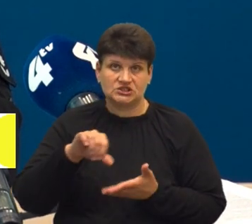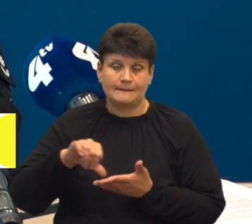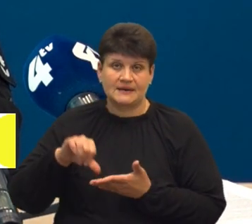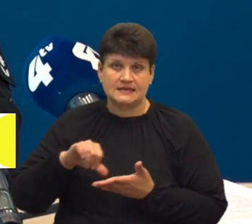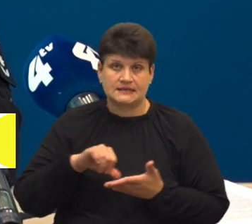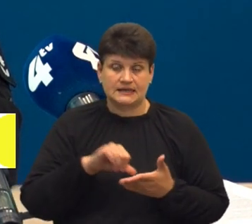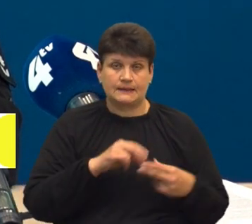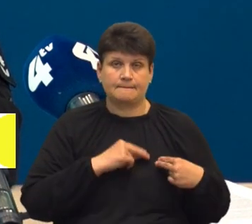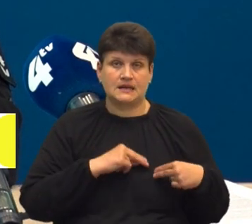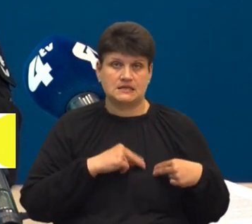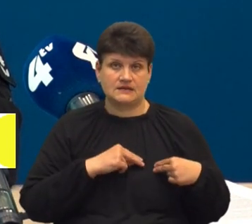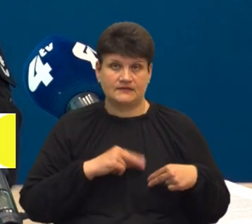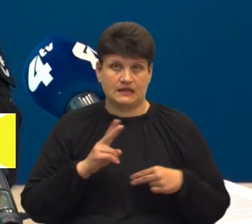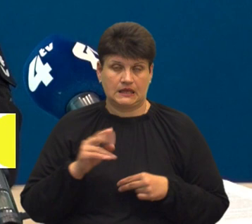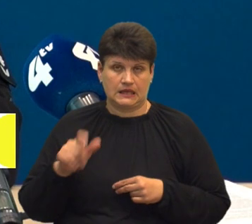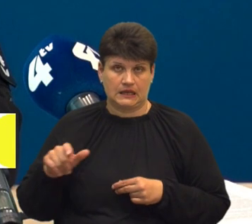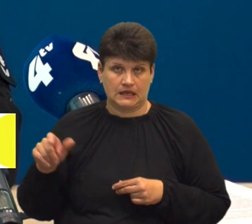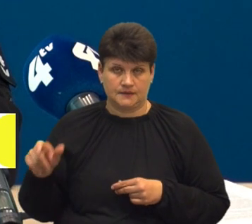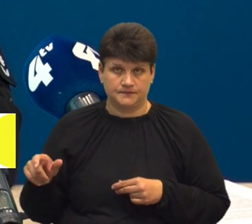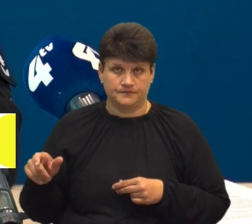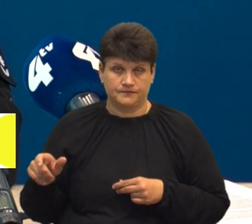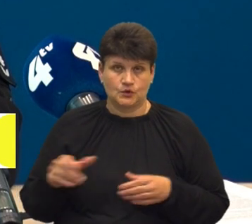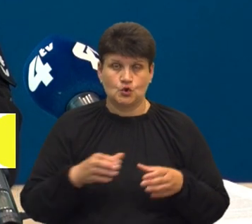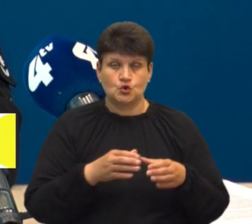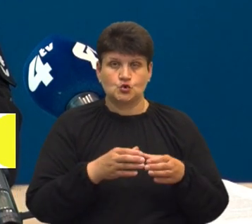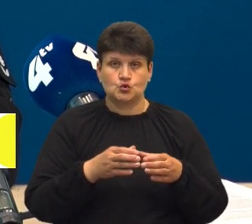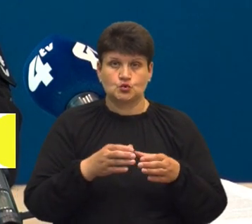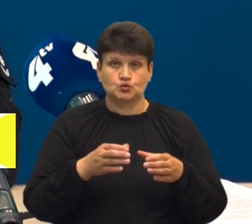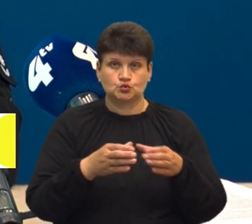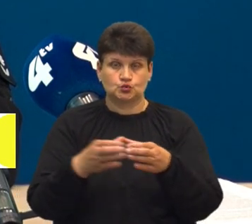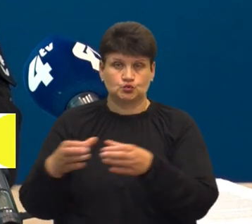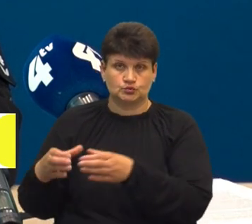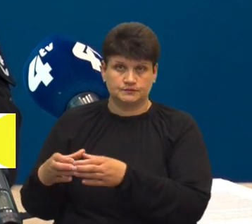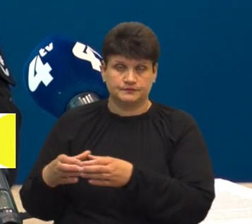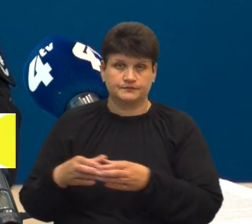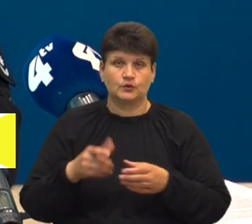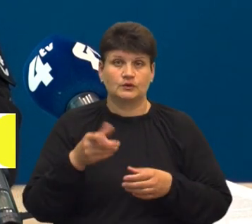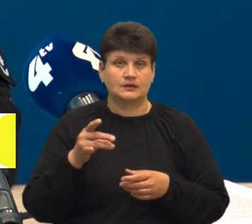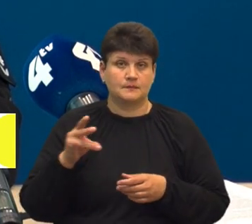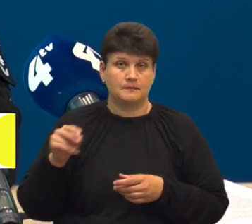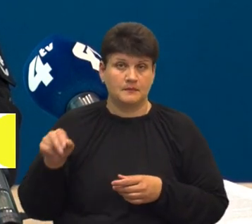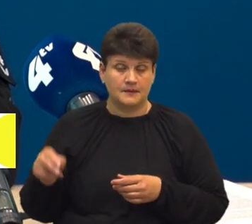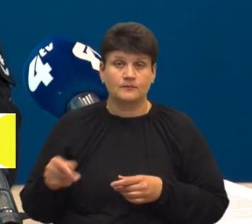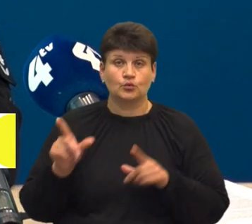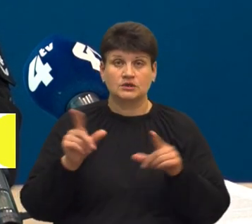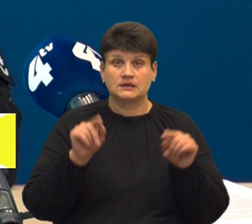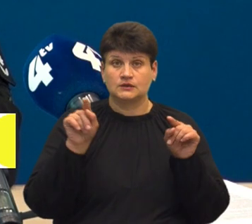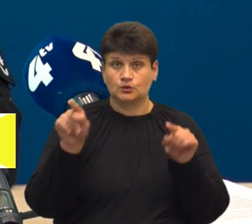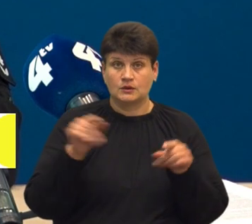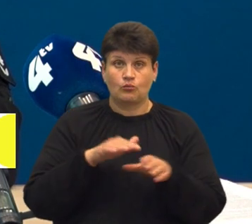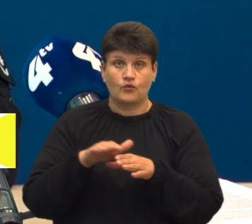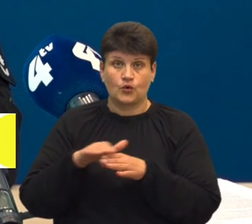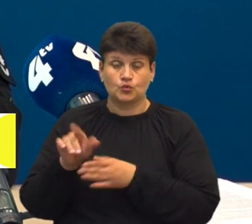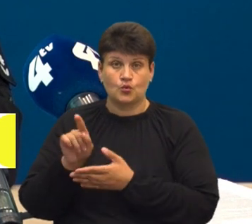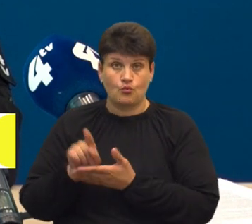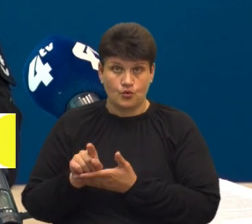працівники структурних підрозділів ГУНП поїхали туди повиконувати обов'язки,